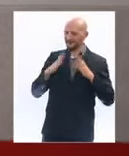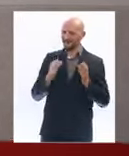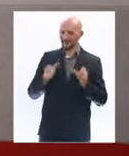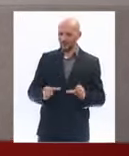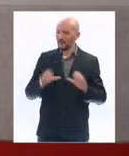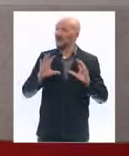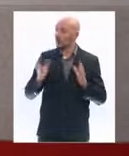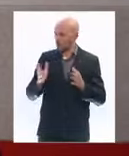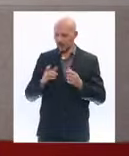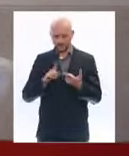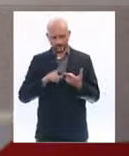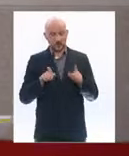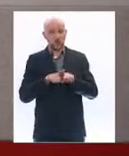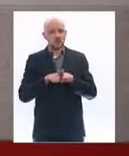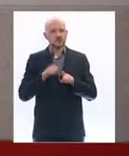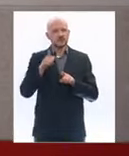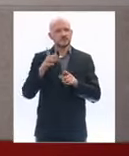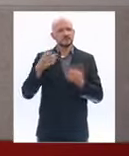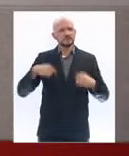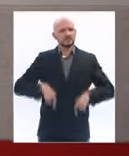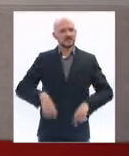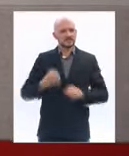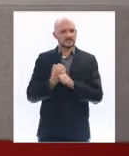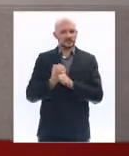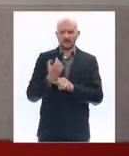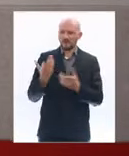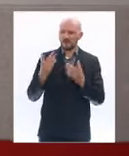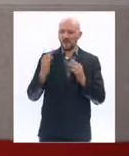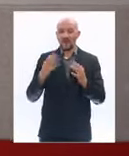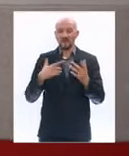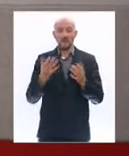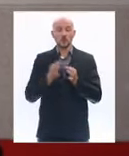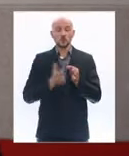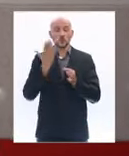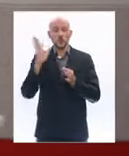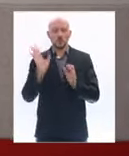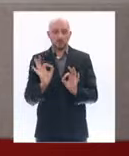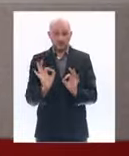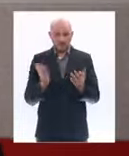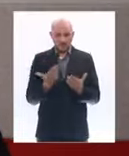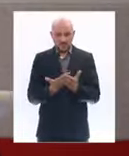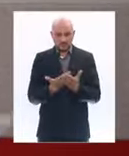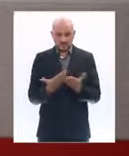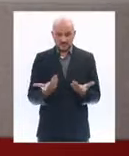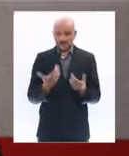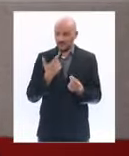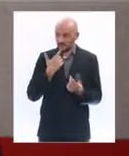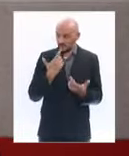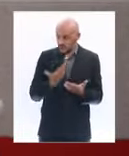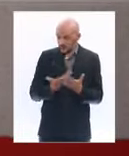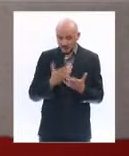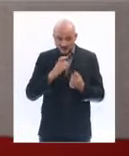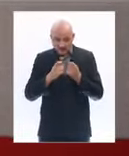ce n'est pas une option. Il y avait des discussions en cours entre les partenaires sociaux à ce sujet. Maintenant que ce n plus une option, est-ce que ça remet en cause ces